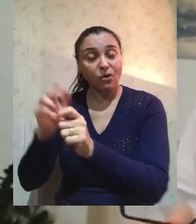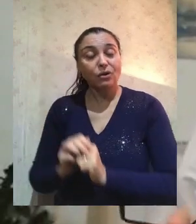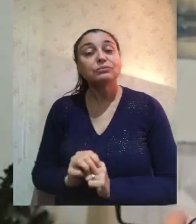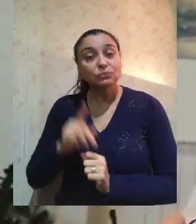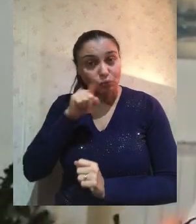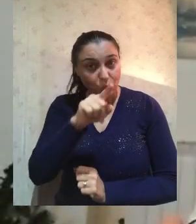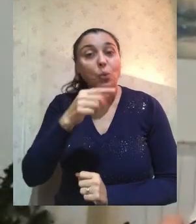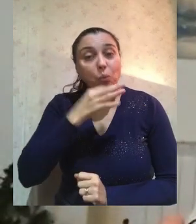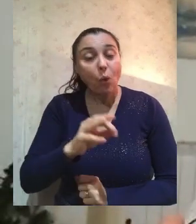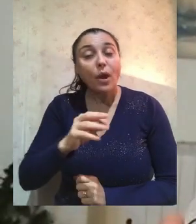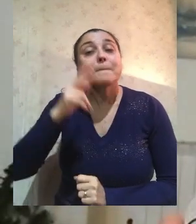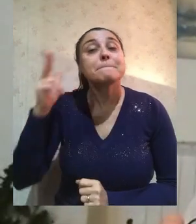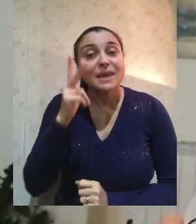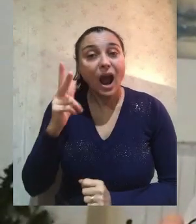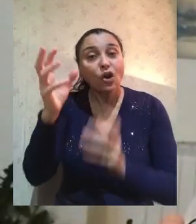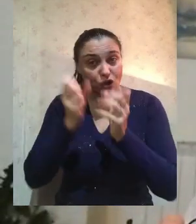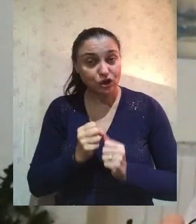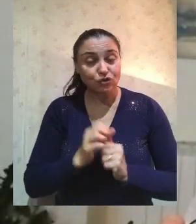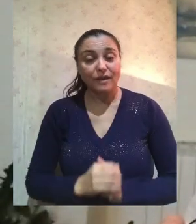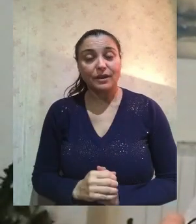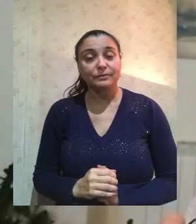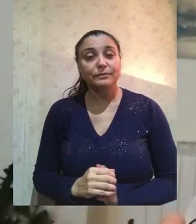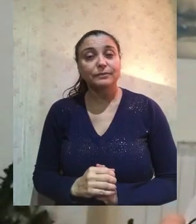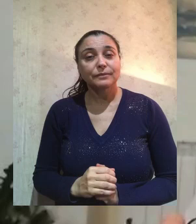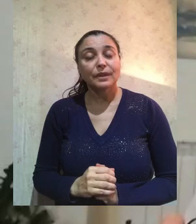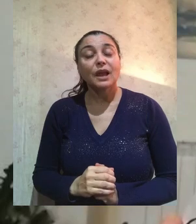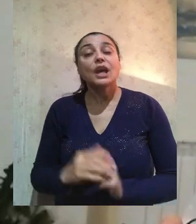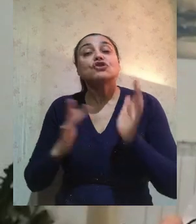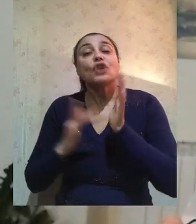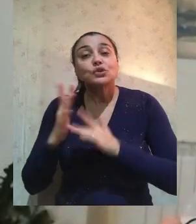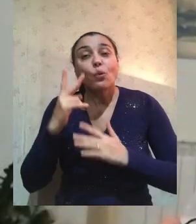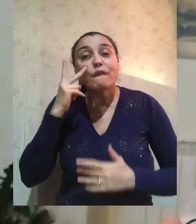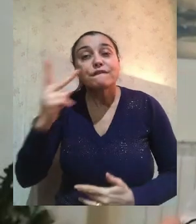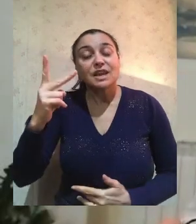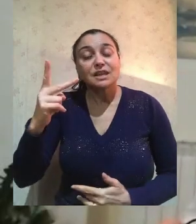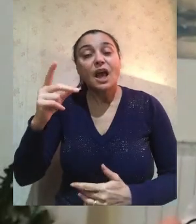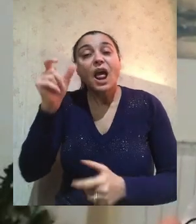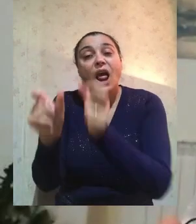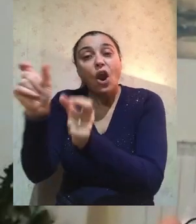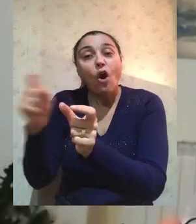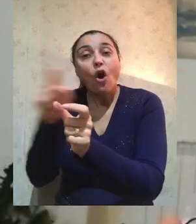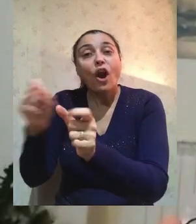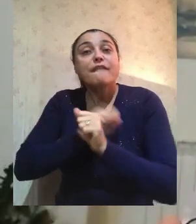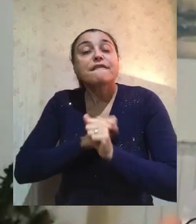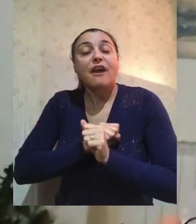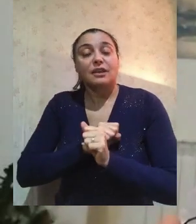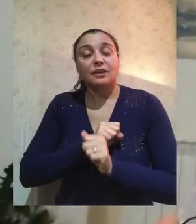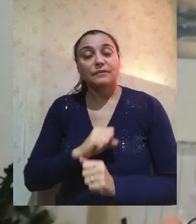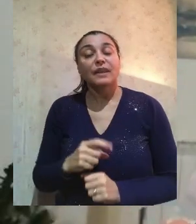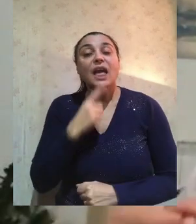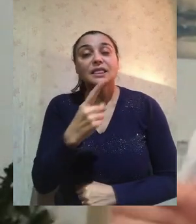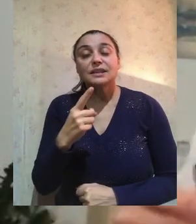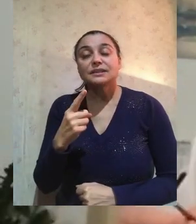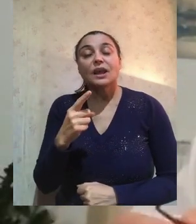davanti a Gesù, la parola ci dice al versetto 20, egli veduta la loro fede disse uomo, i